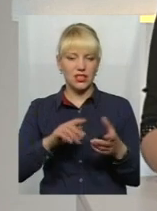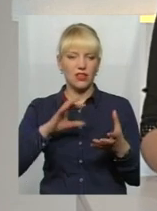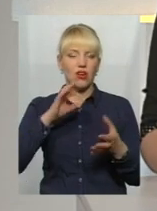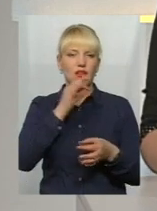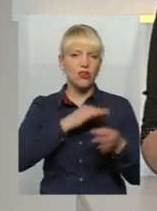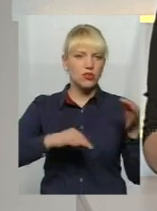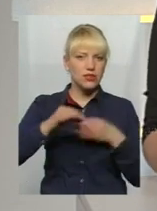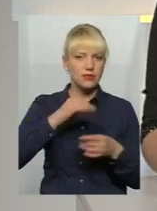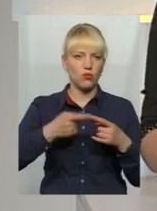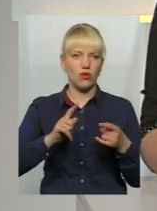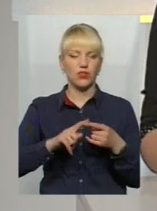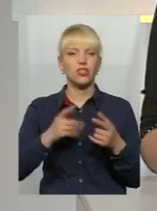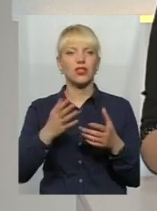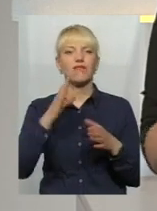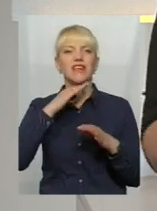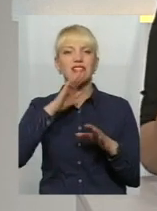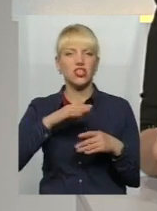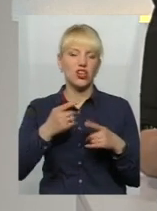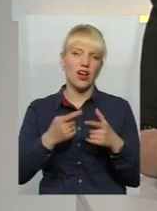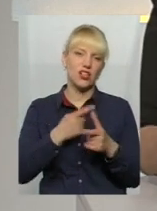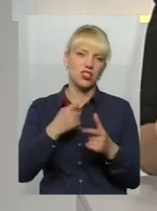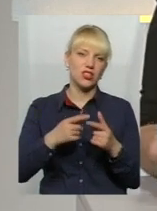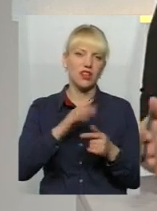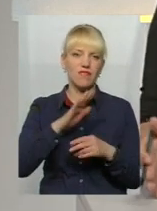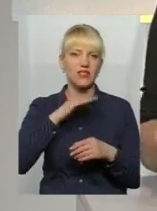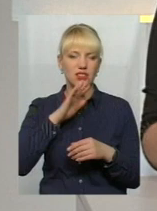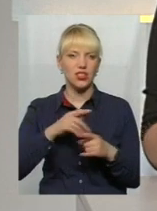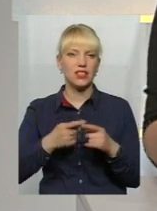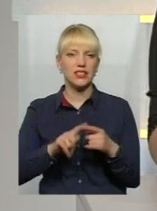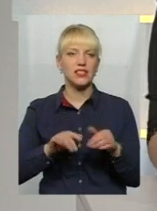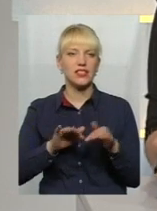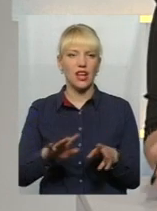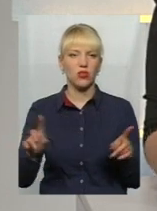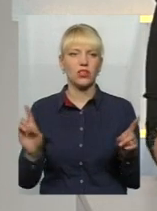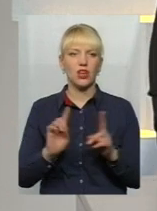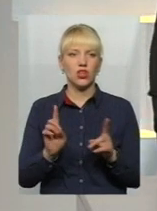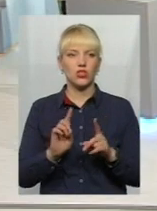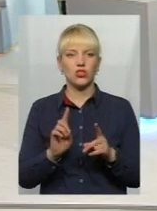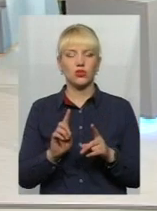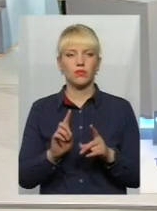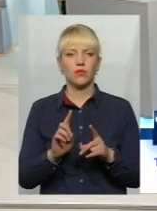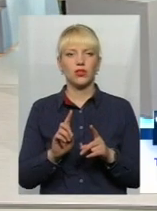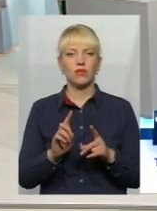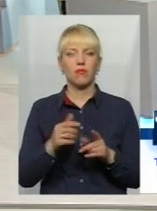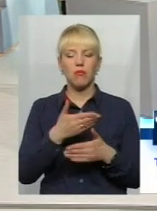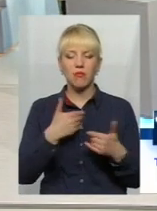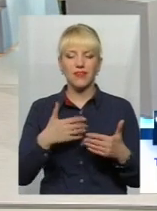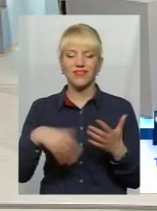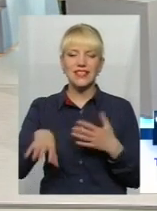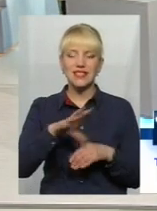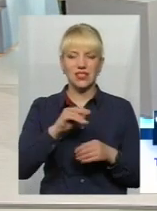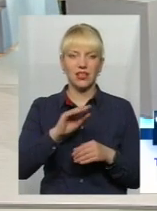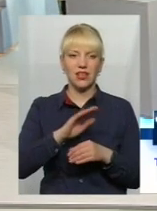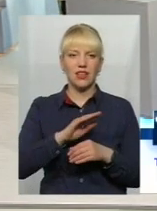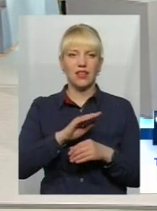заходів вистачає для того, аби рано чи пізно ми відвикли купувати продукти засладки? На мою